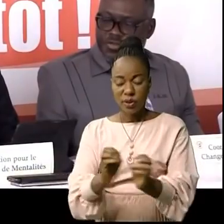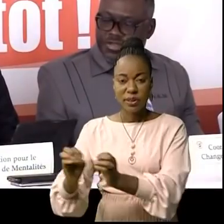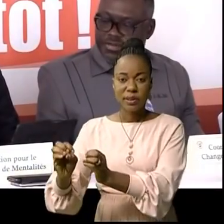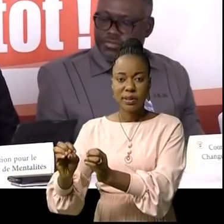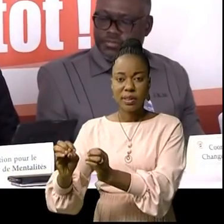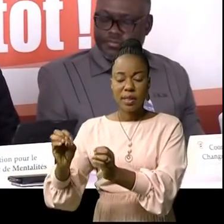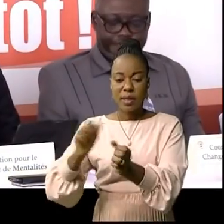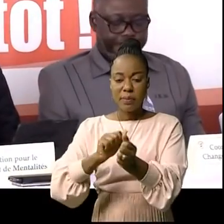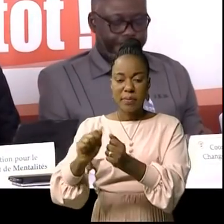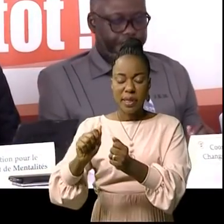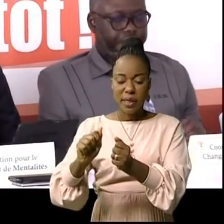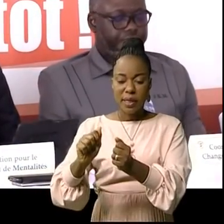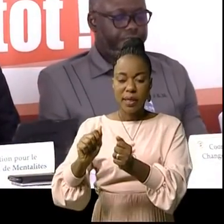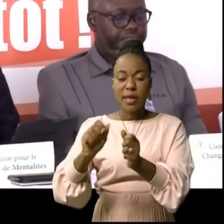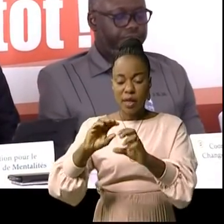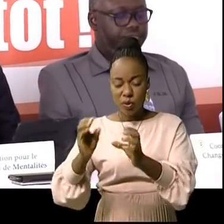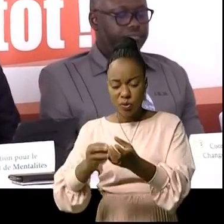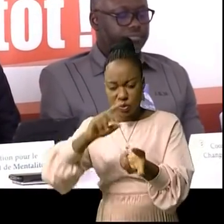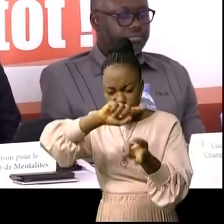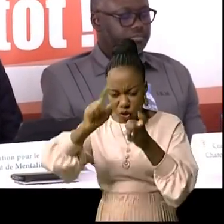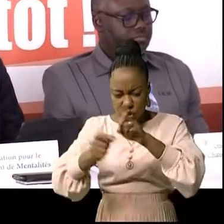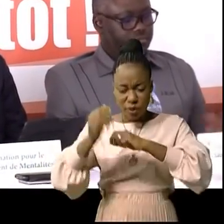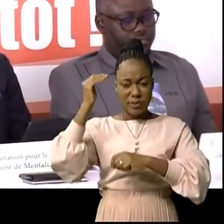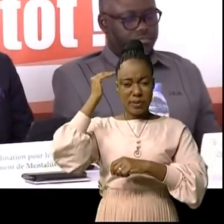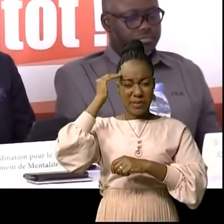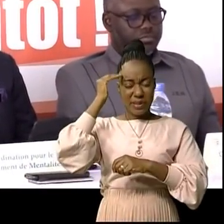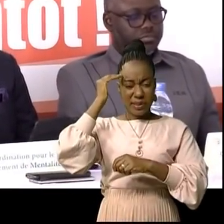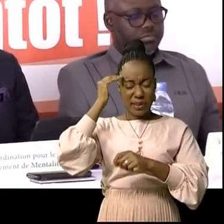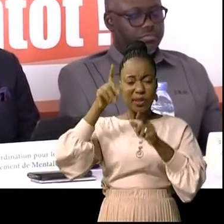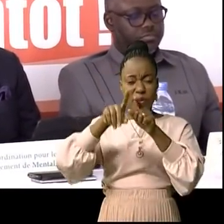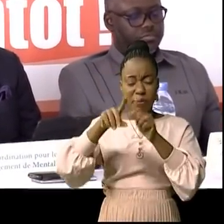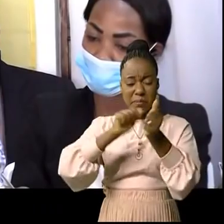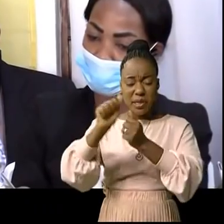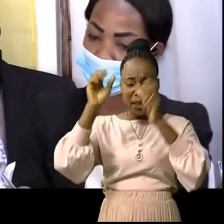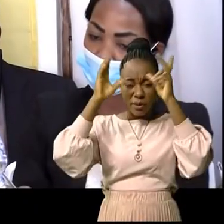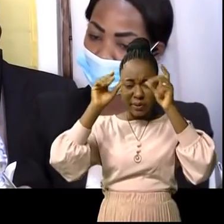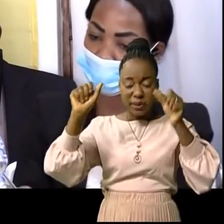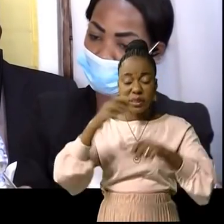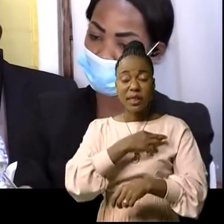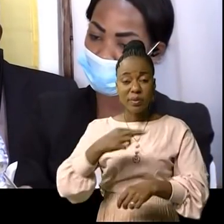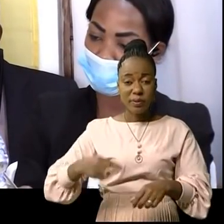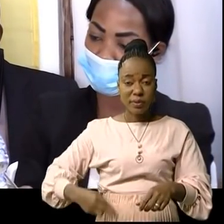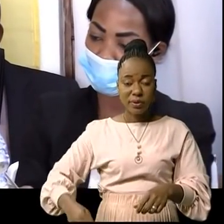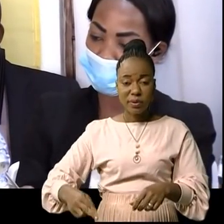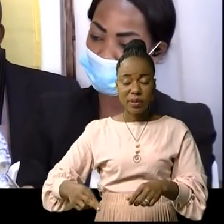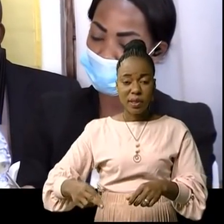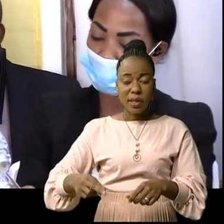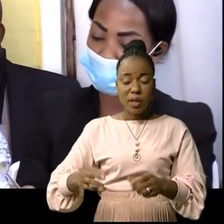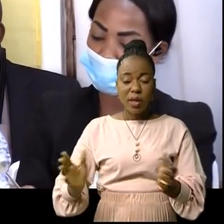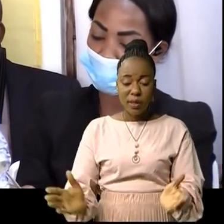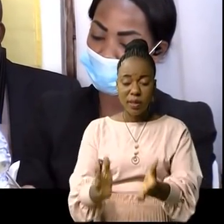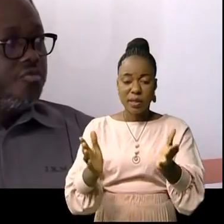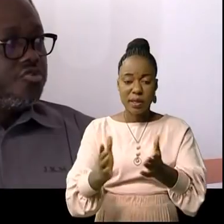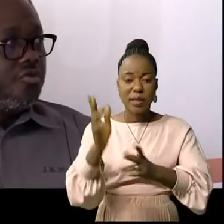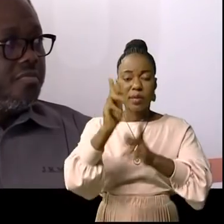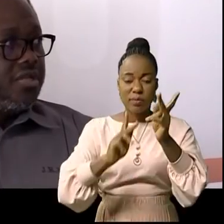la Coordination pour les changements des mentalités, structure spécialisée de la présidence de la République, est un stimulus de la population et de